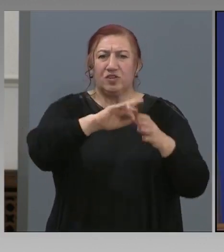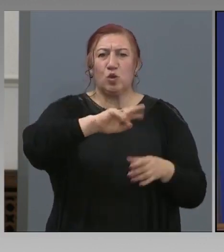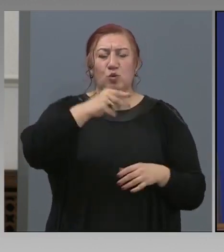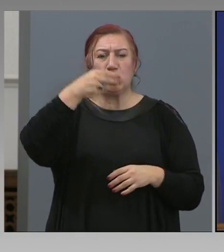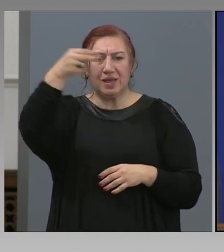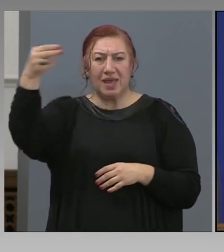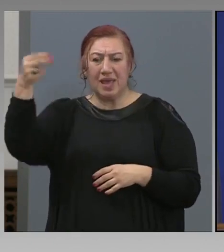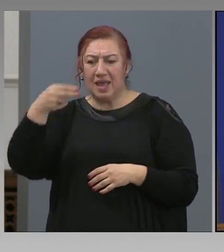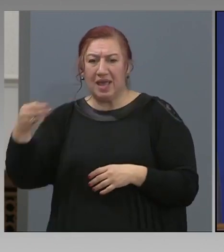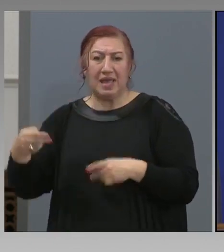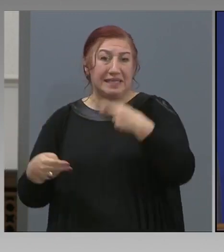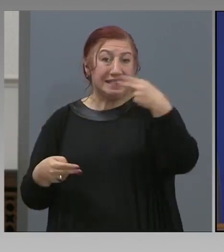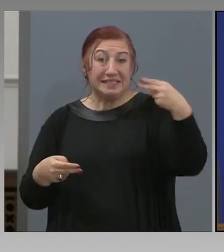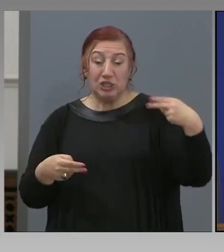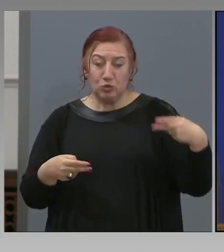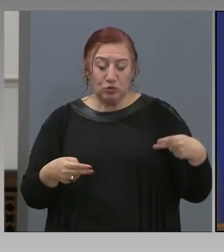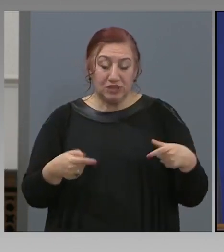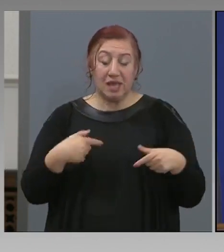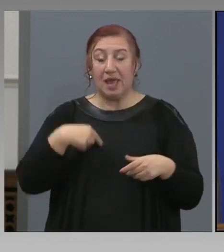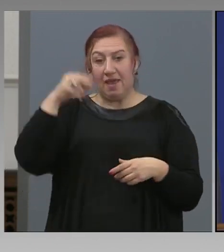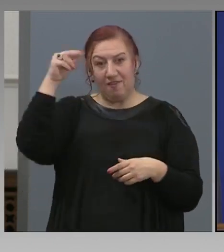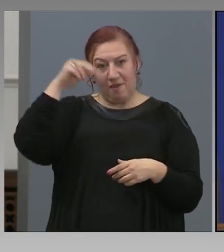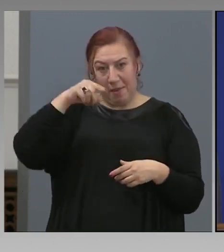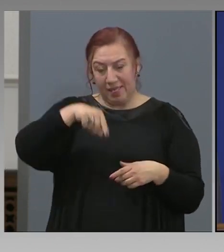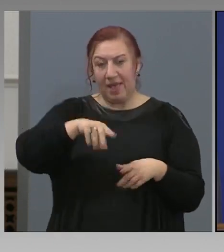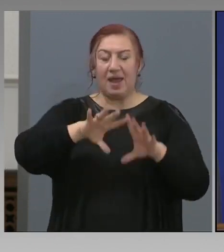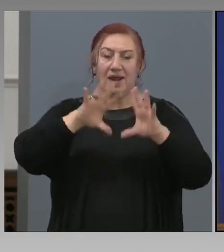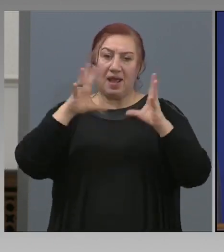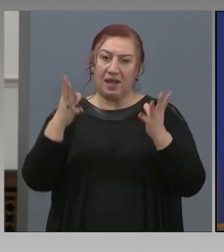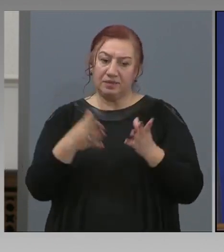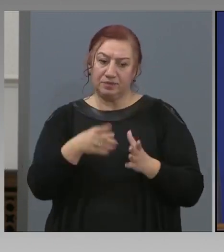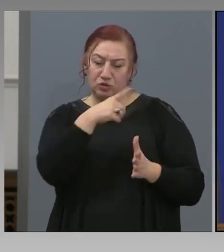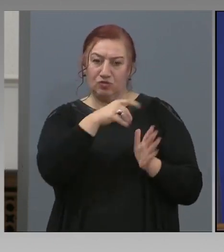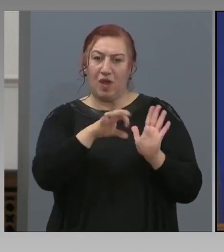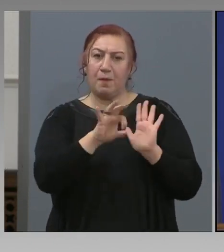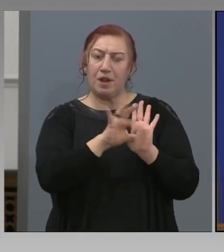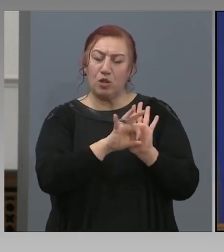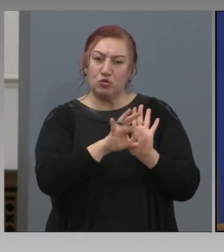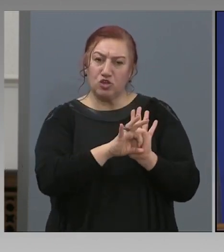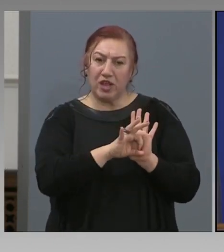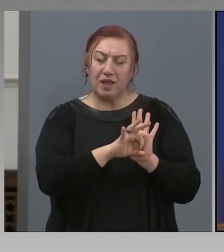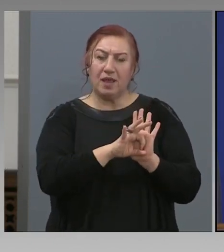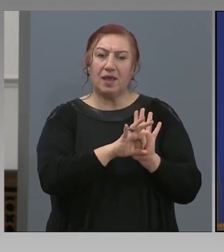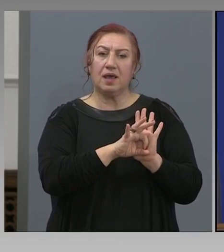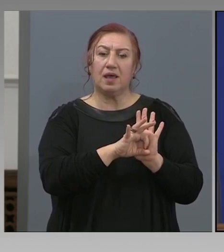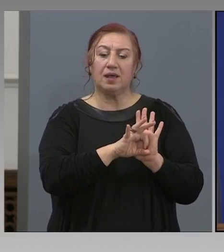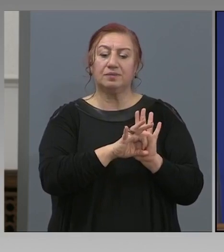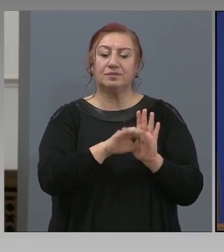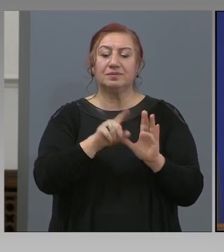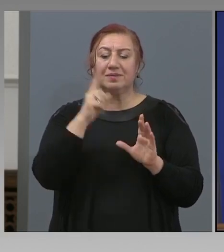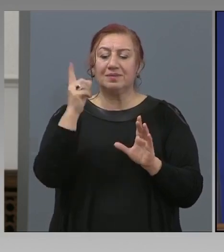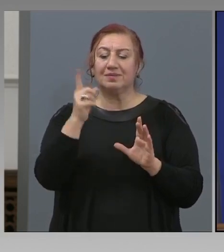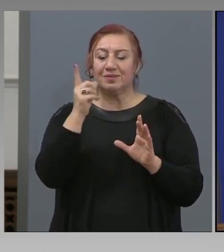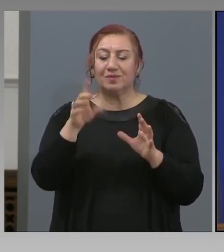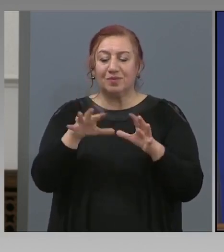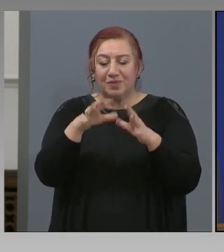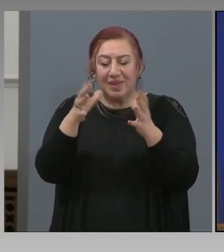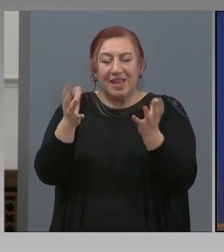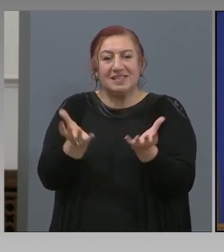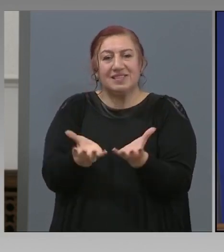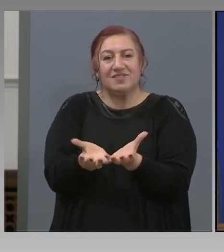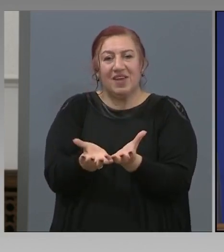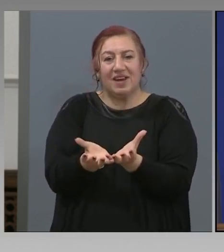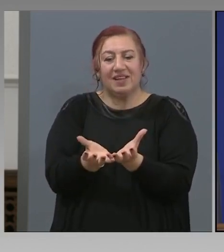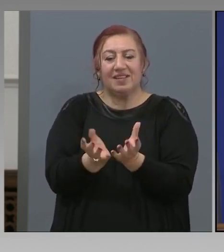наречавя. Докато при нас това е изцяло в сферата на нищо общо